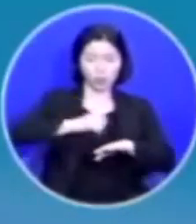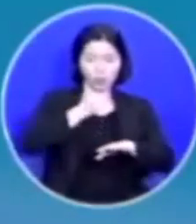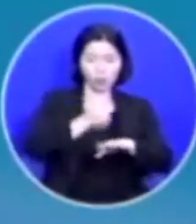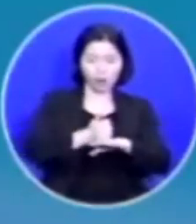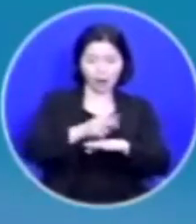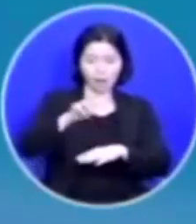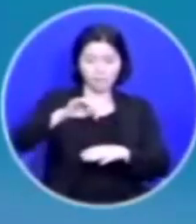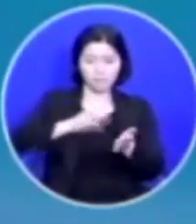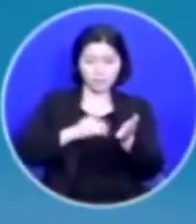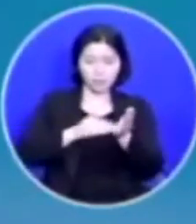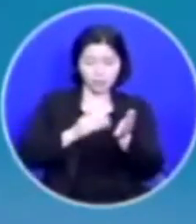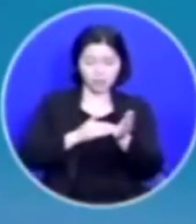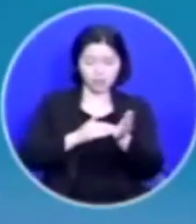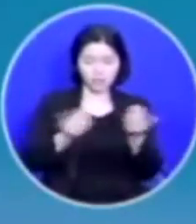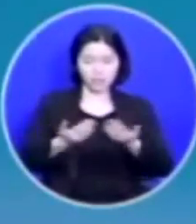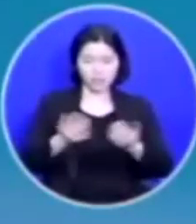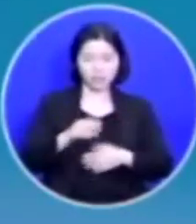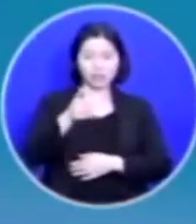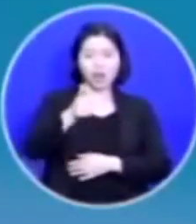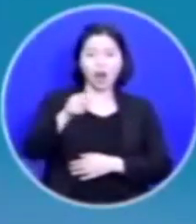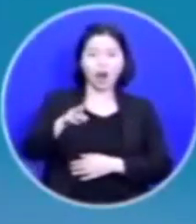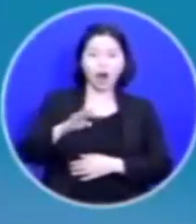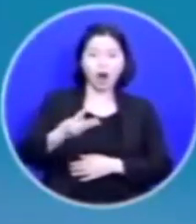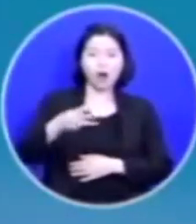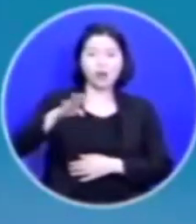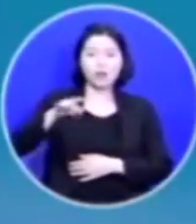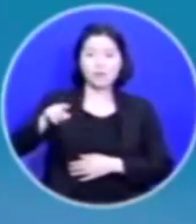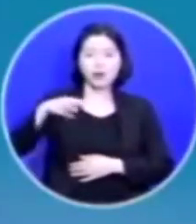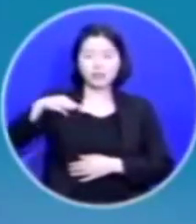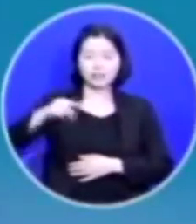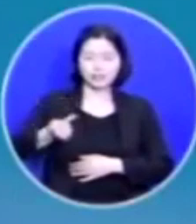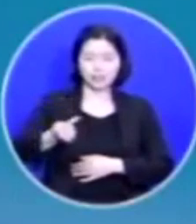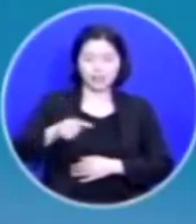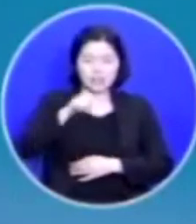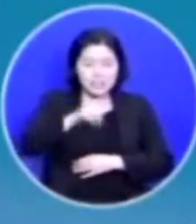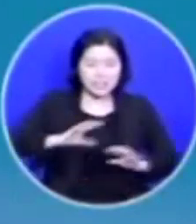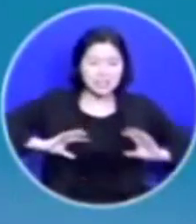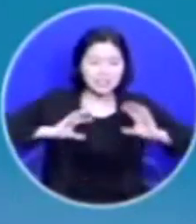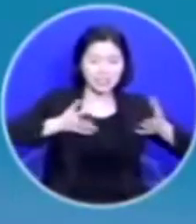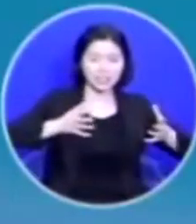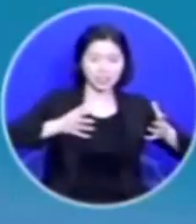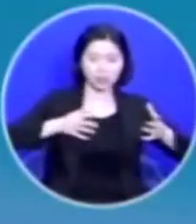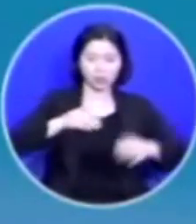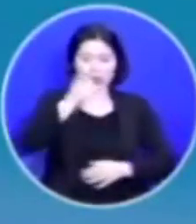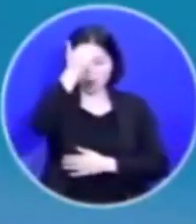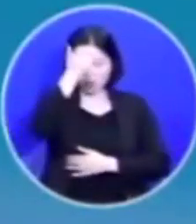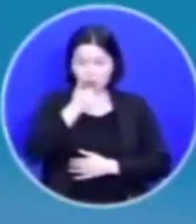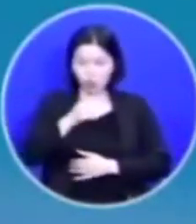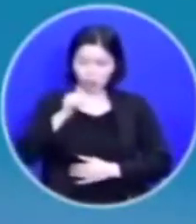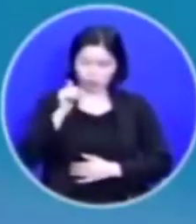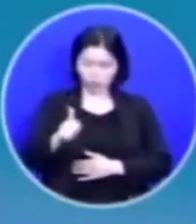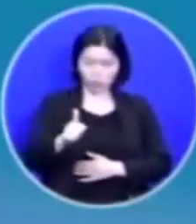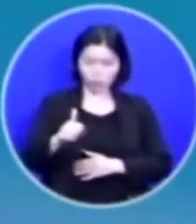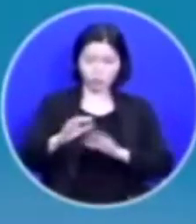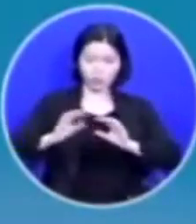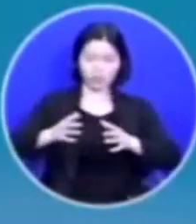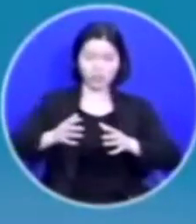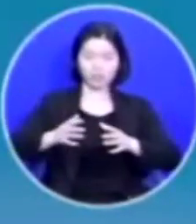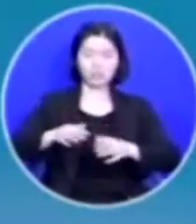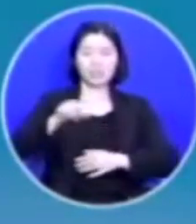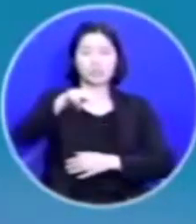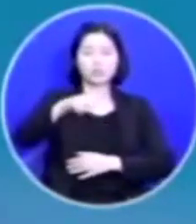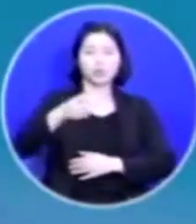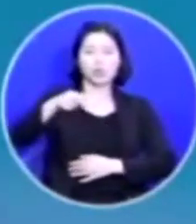헐버트가 그가 이 세상에서 효행이 최고인 나라는 조선이다 그 사람의 눈으로